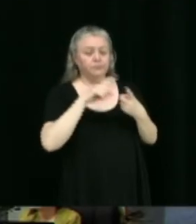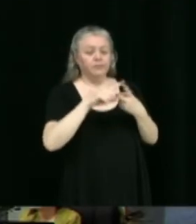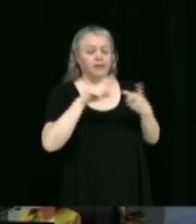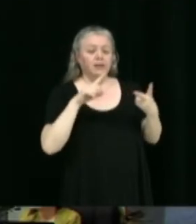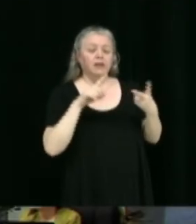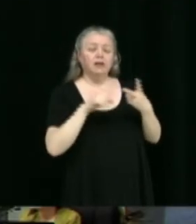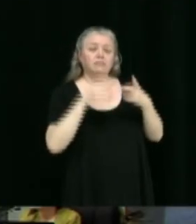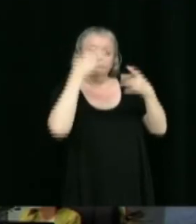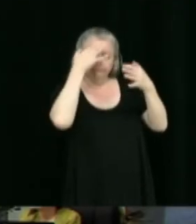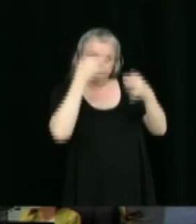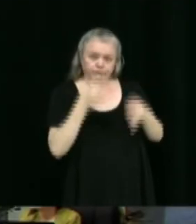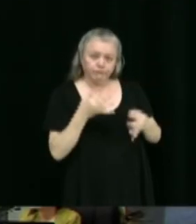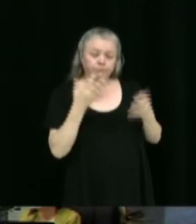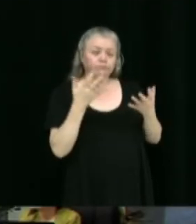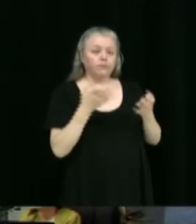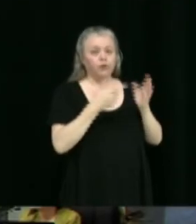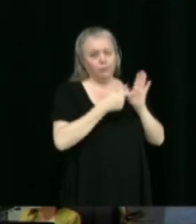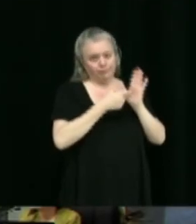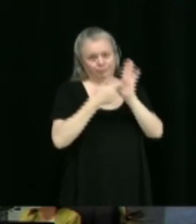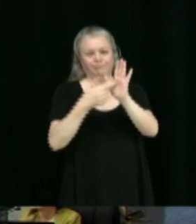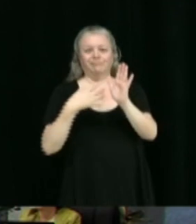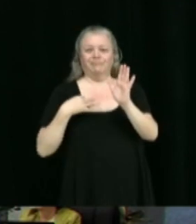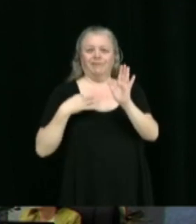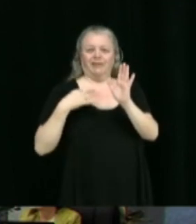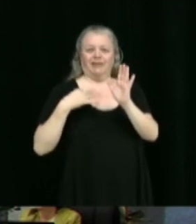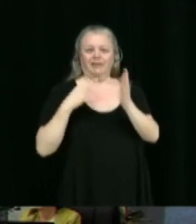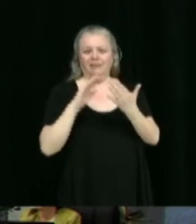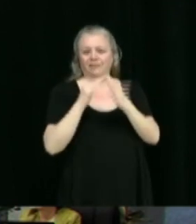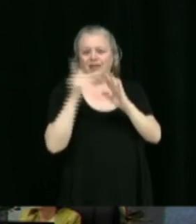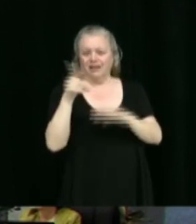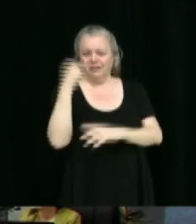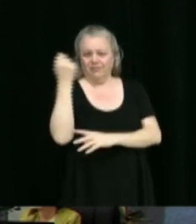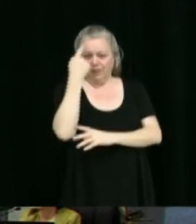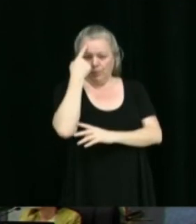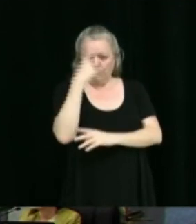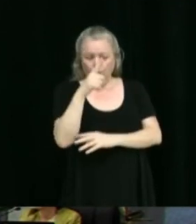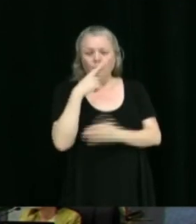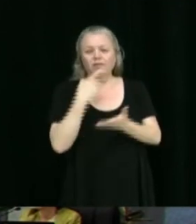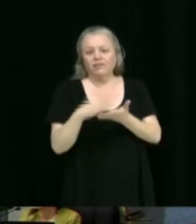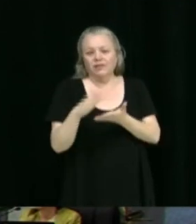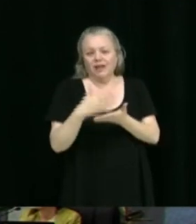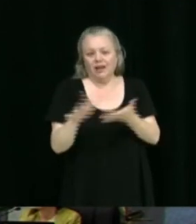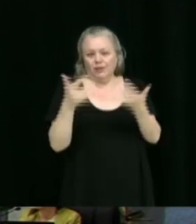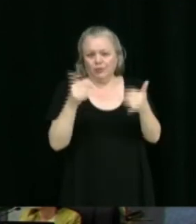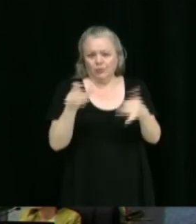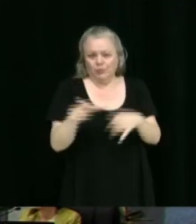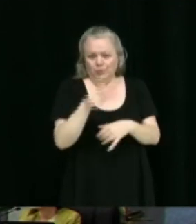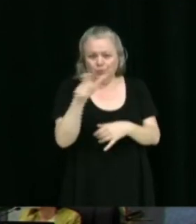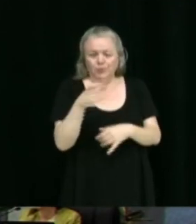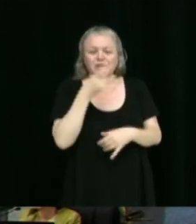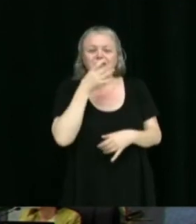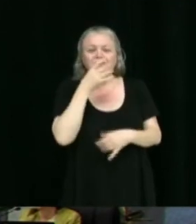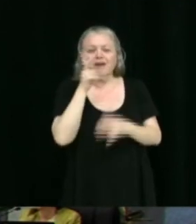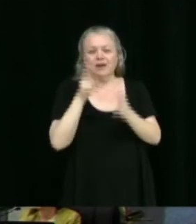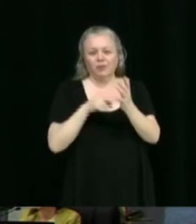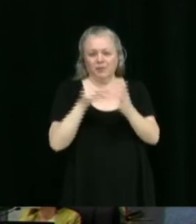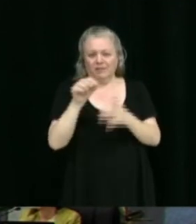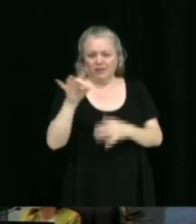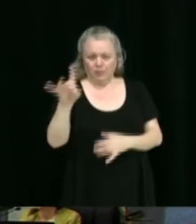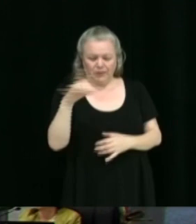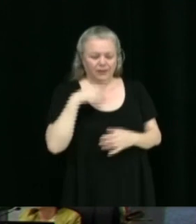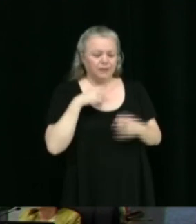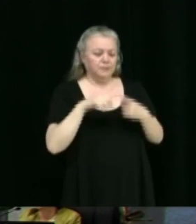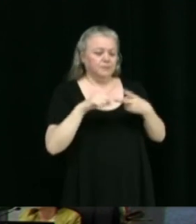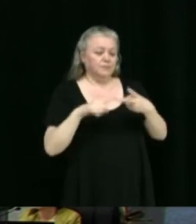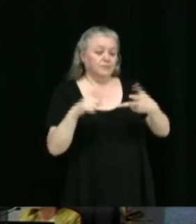la résolution d'intention de présenter la candidature de la Ville de Victoriaville pour l'organisation de la finale des Jeux du Québec à l'hiver 2028, la création